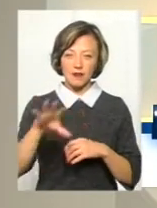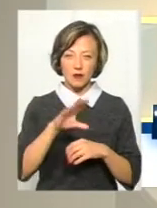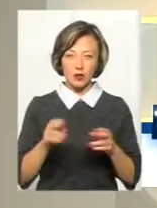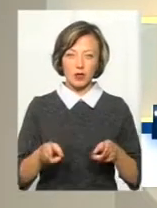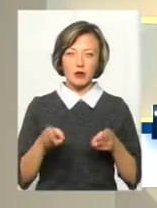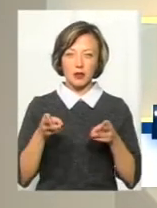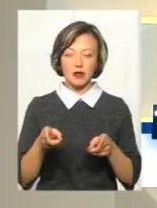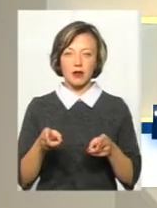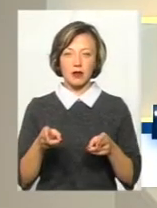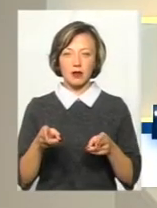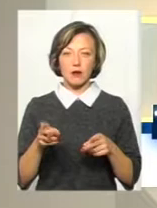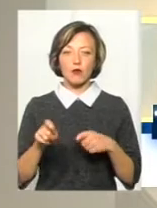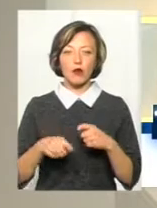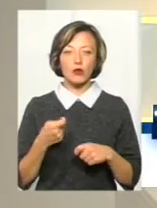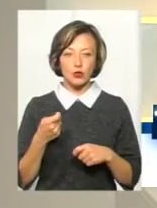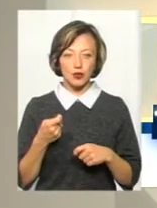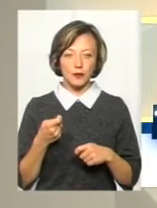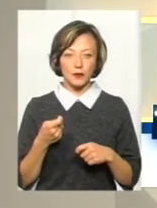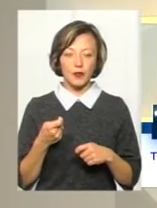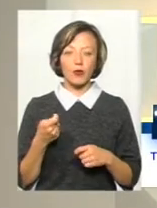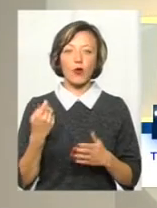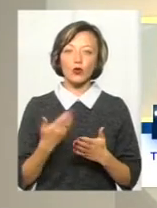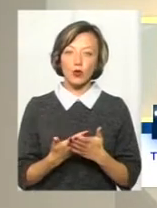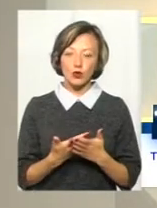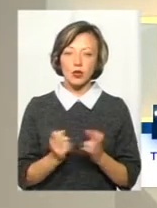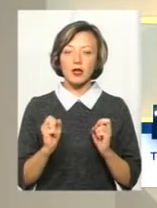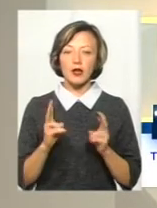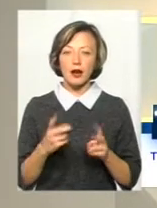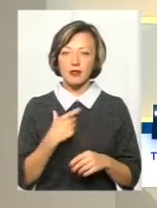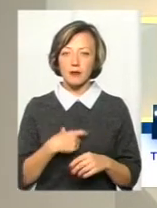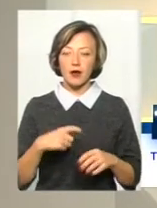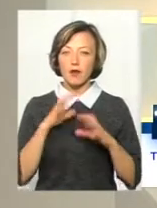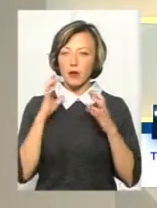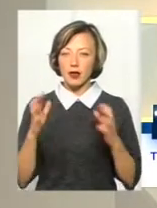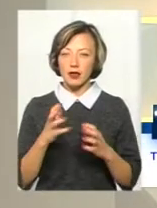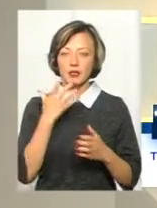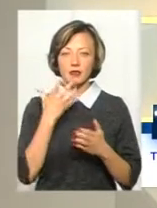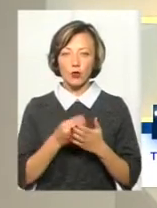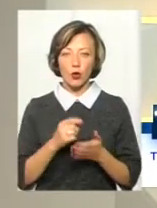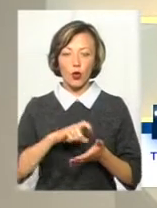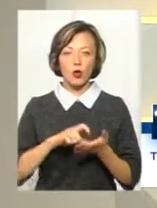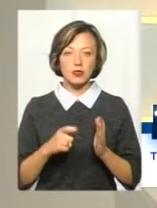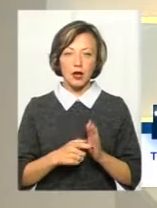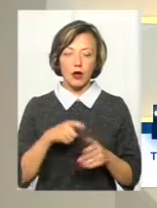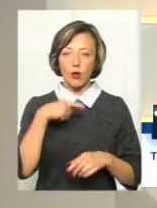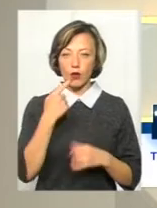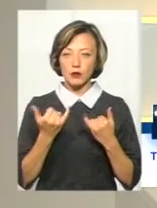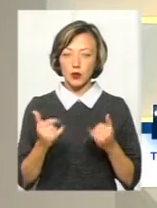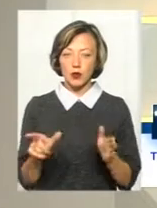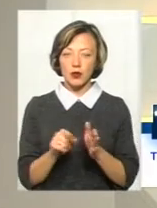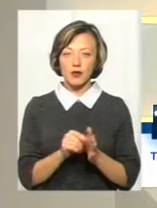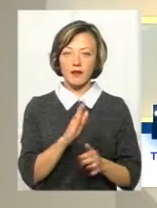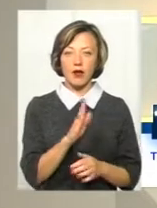кримінальних правопорушень. Отож, як себе вберегти і свою оселю, говоримо сьогодні з